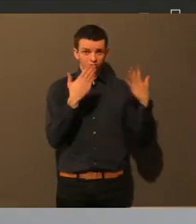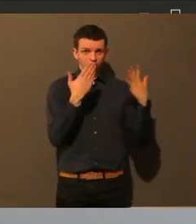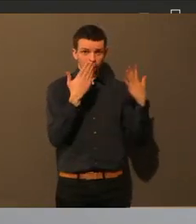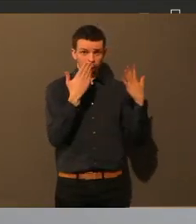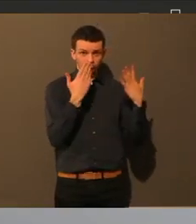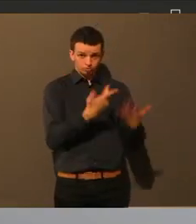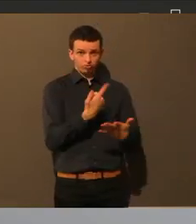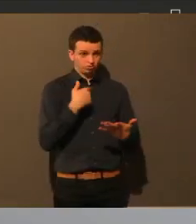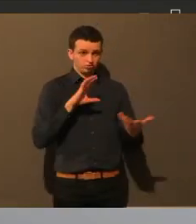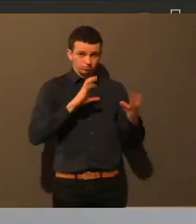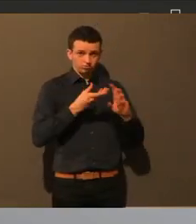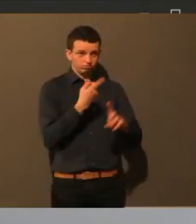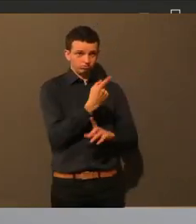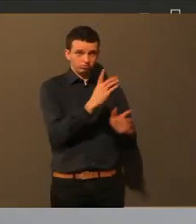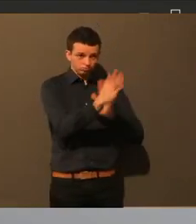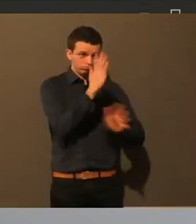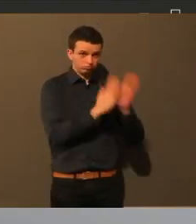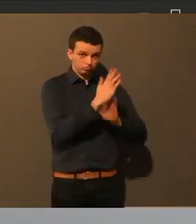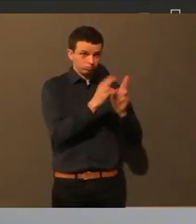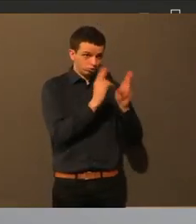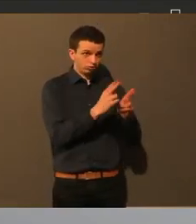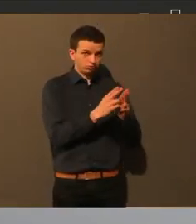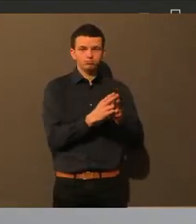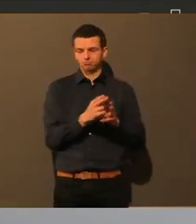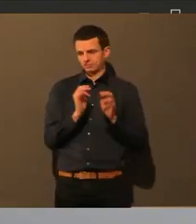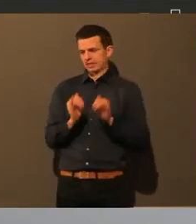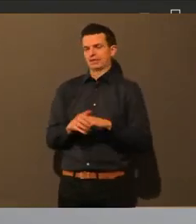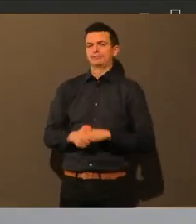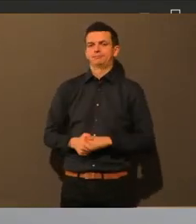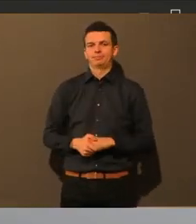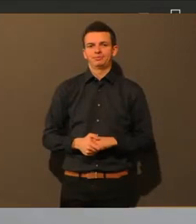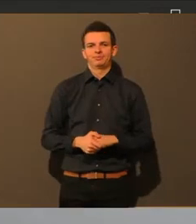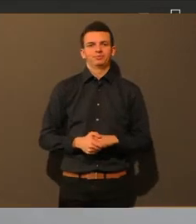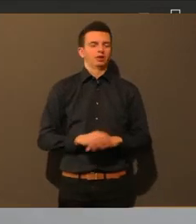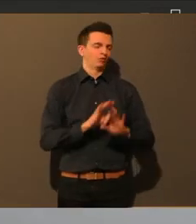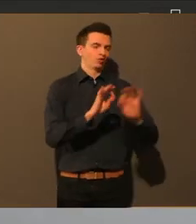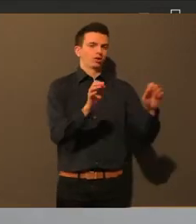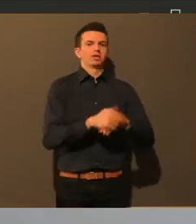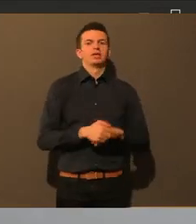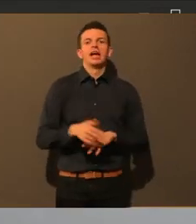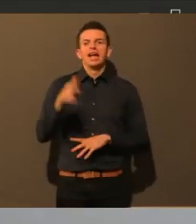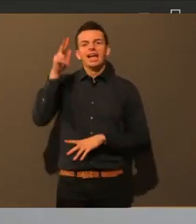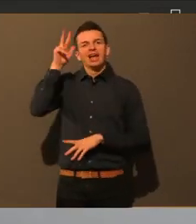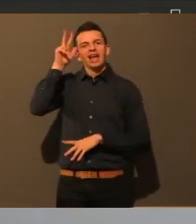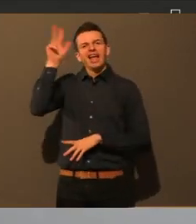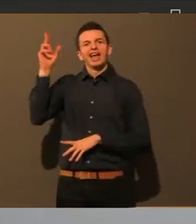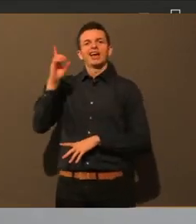die Ihnen am wichtigsten sind? Okay, aufgeschrieben. Dann, Herr Dombrovski.